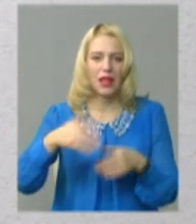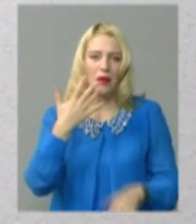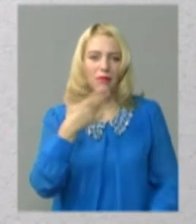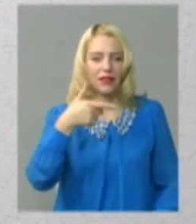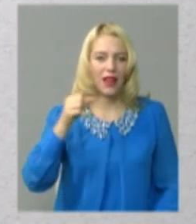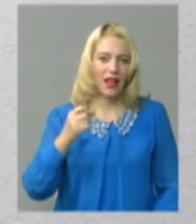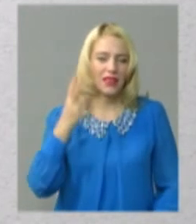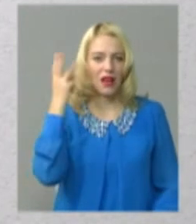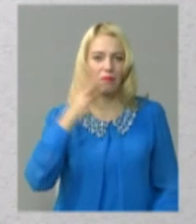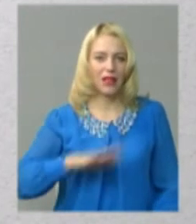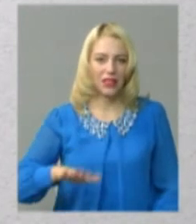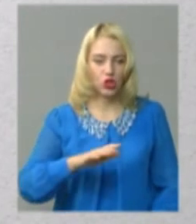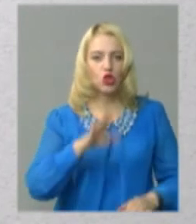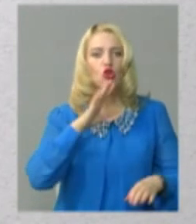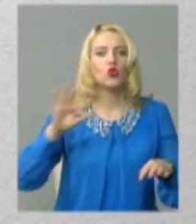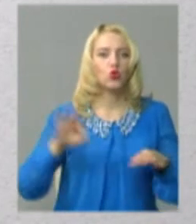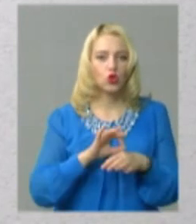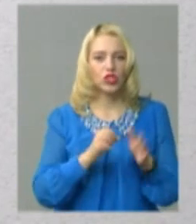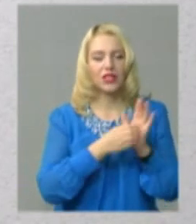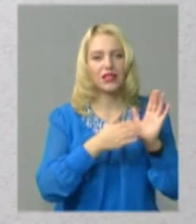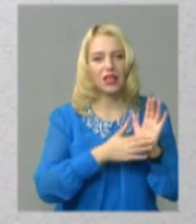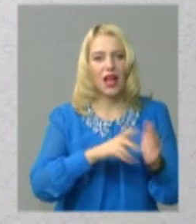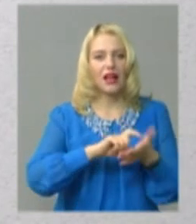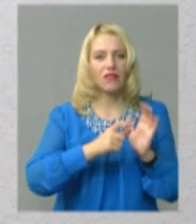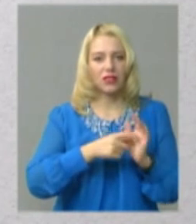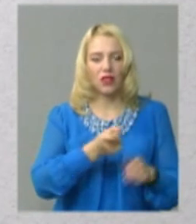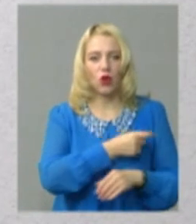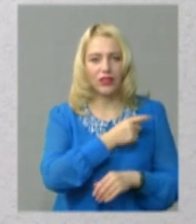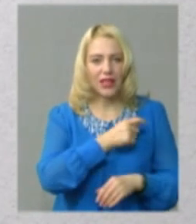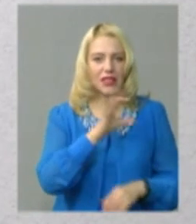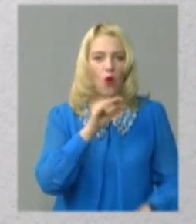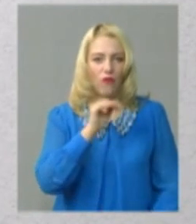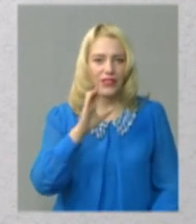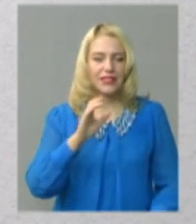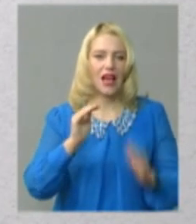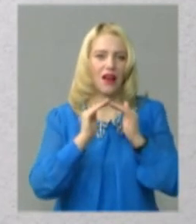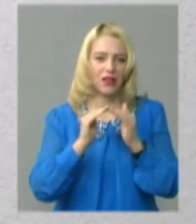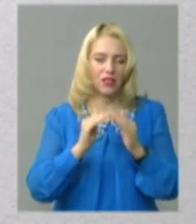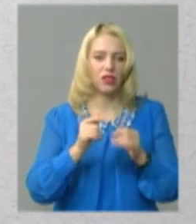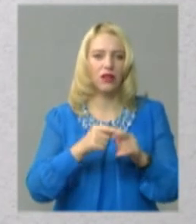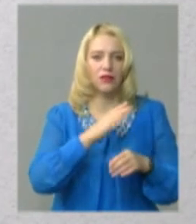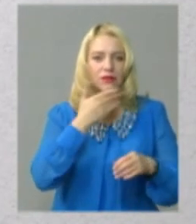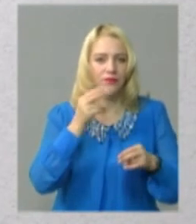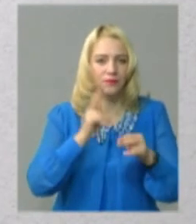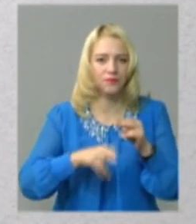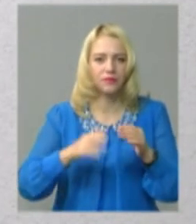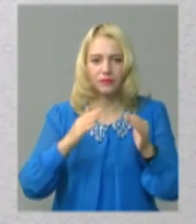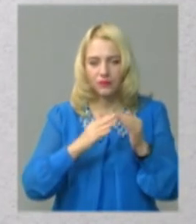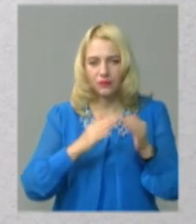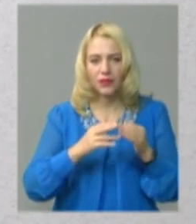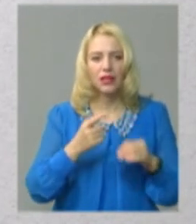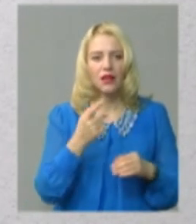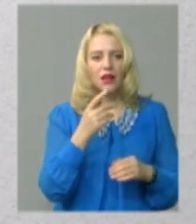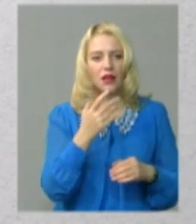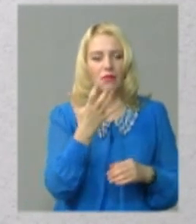гектарів на Хмельниччині. Дружина декларує квартиру в Одесі, офіс, гараж і незавершений будинок 500 квадратів